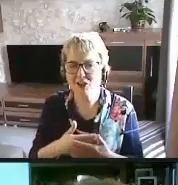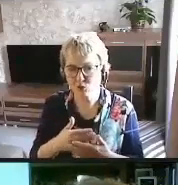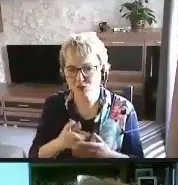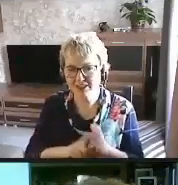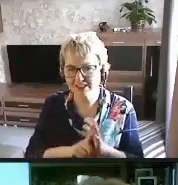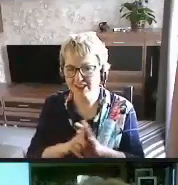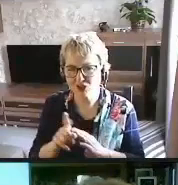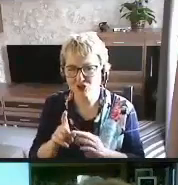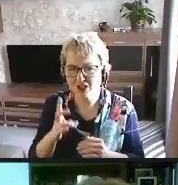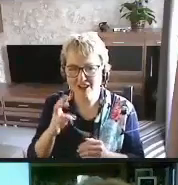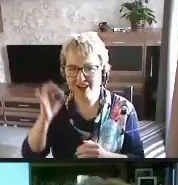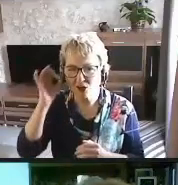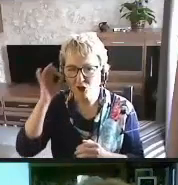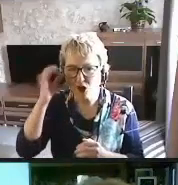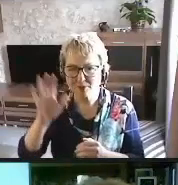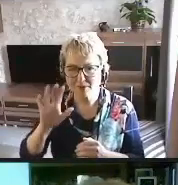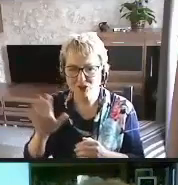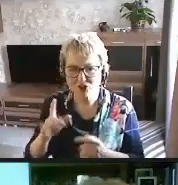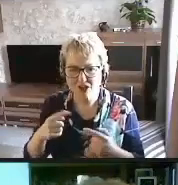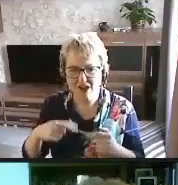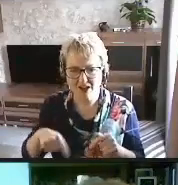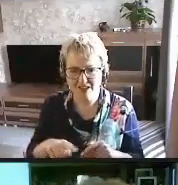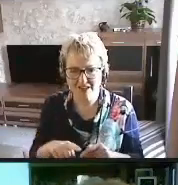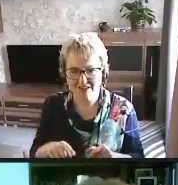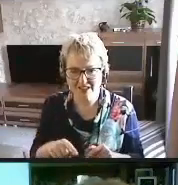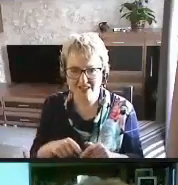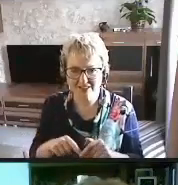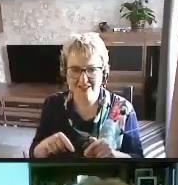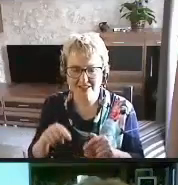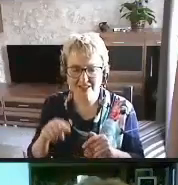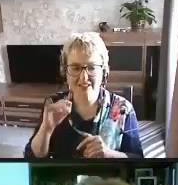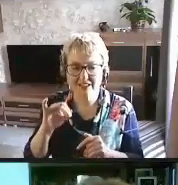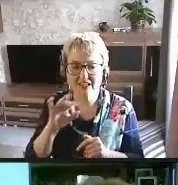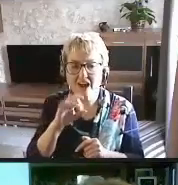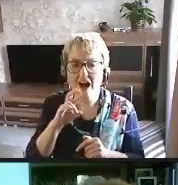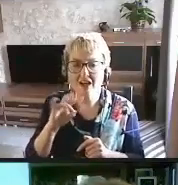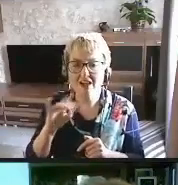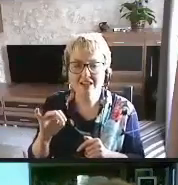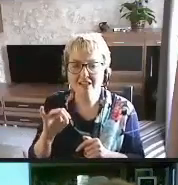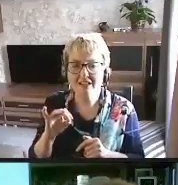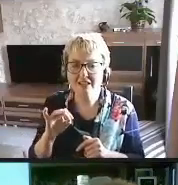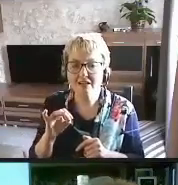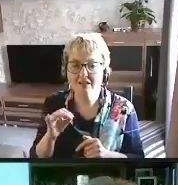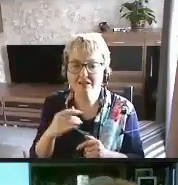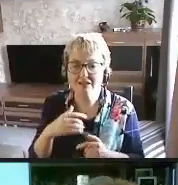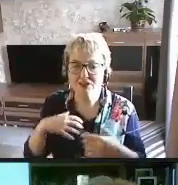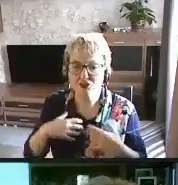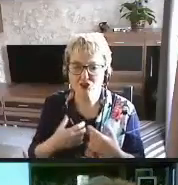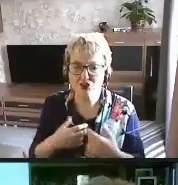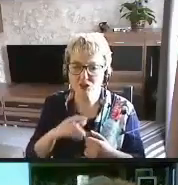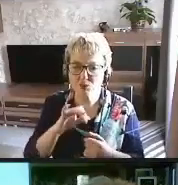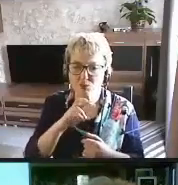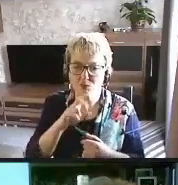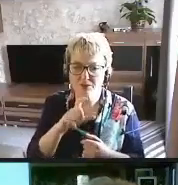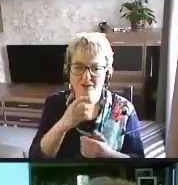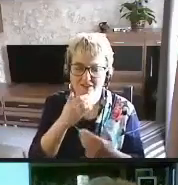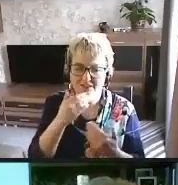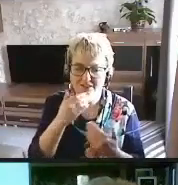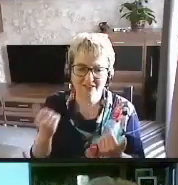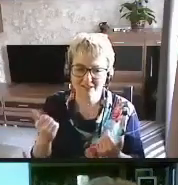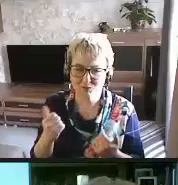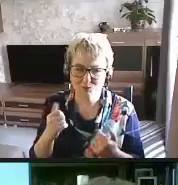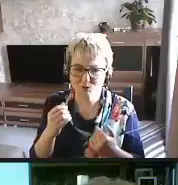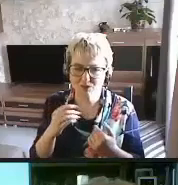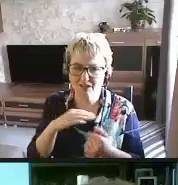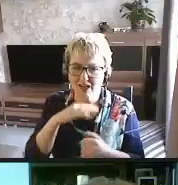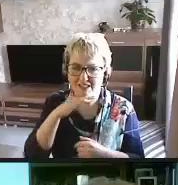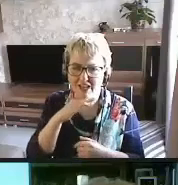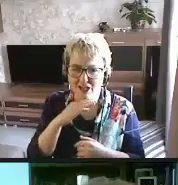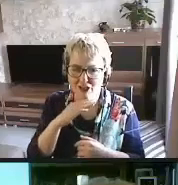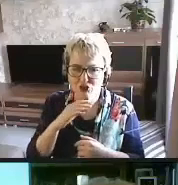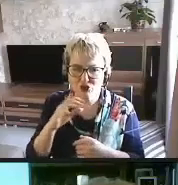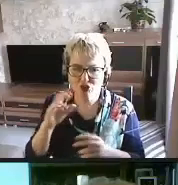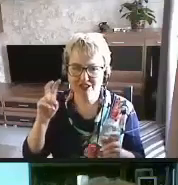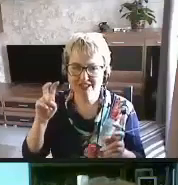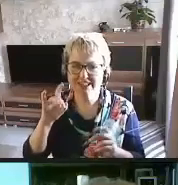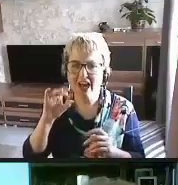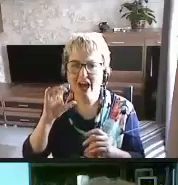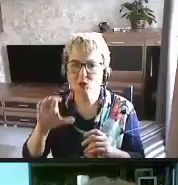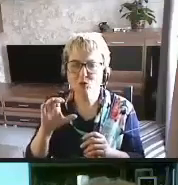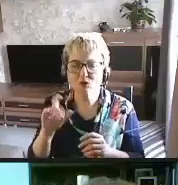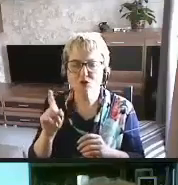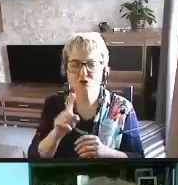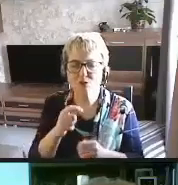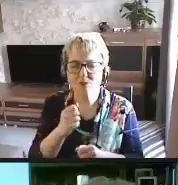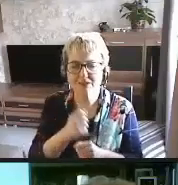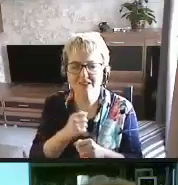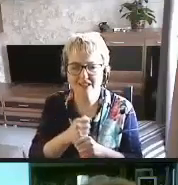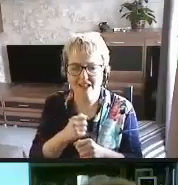некоммерческой организации и у них, к сожалению, достаточного статуса, чтобы сделать